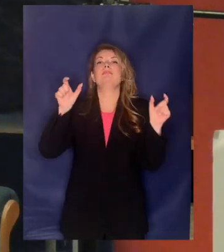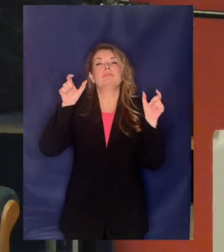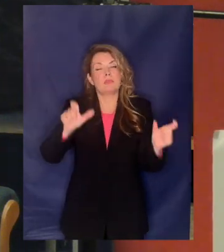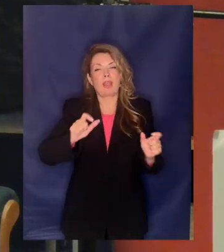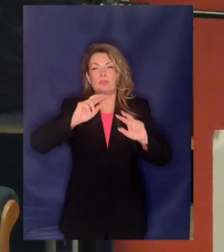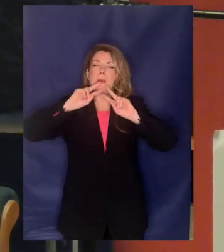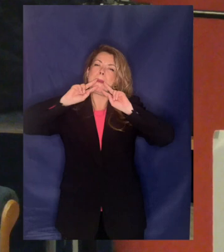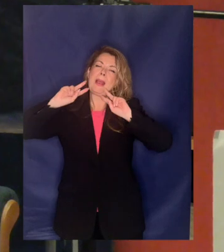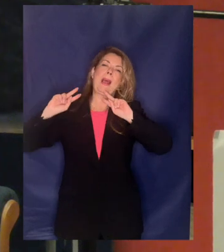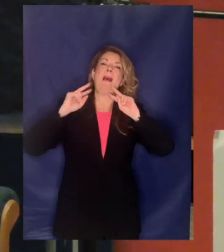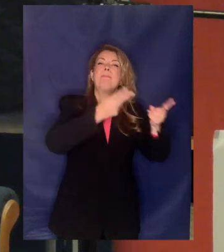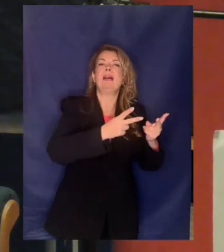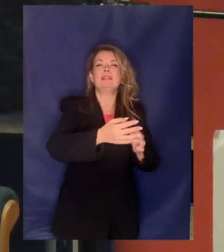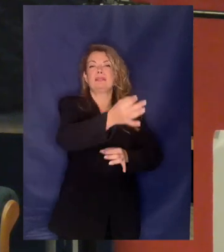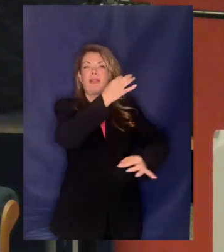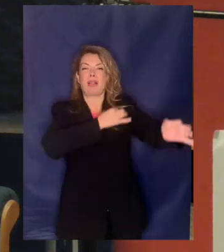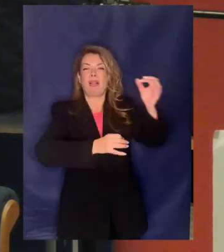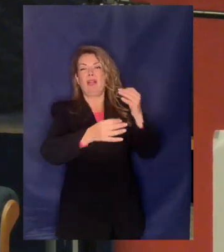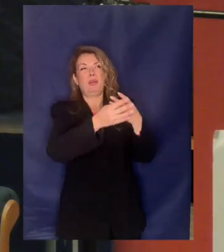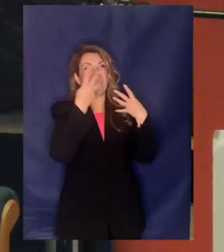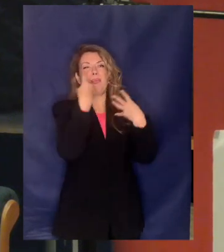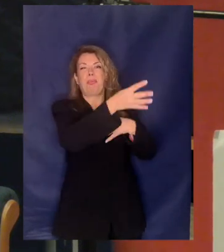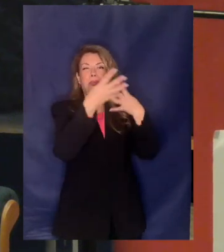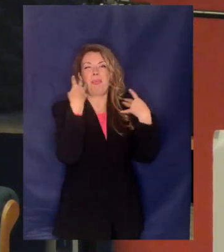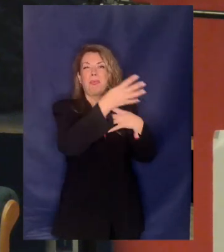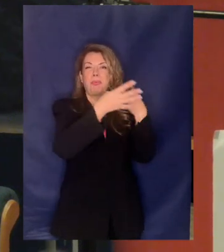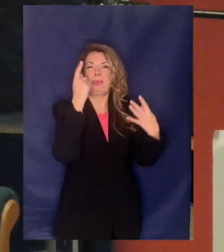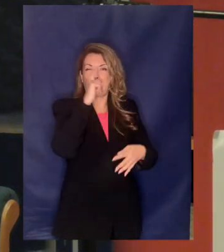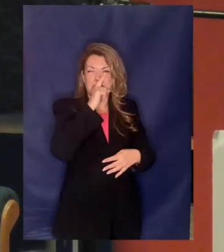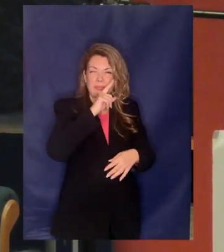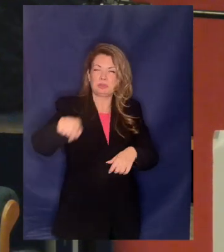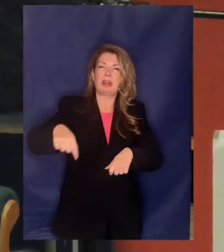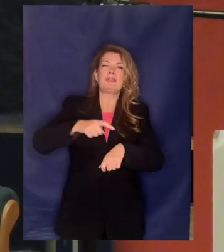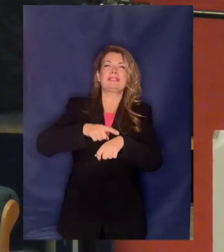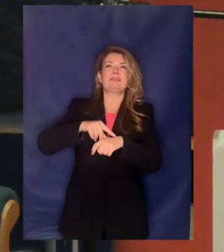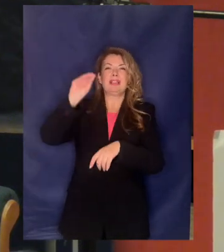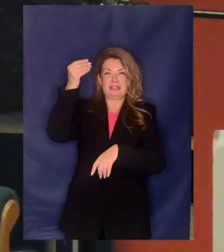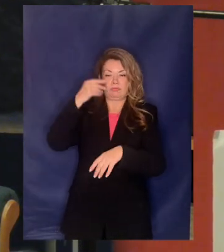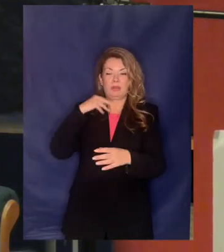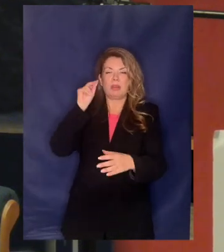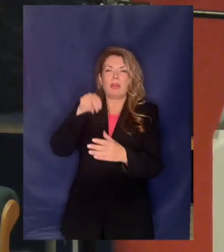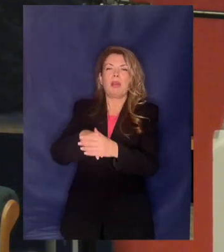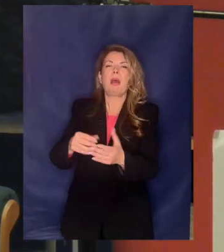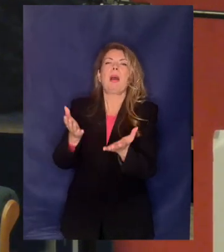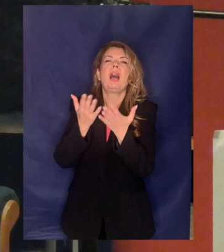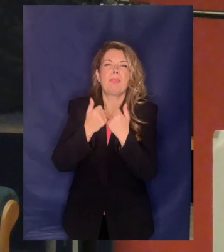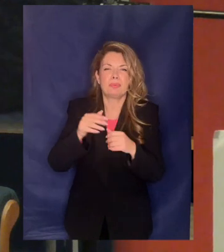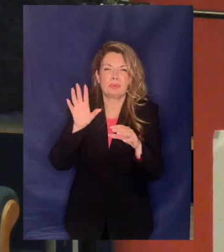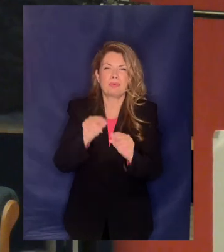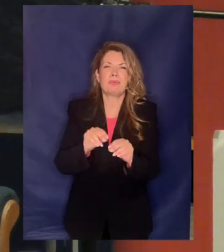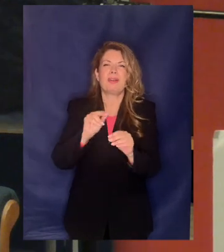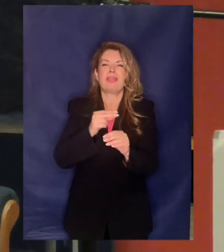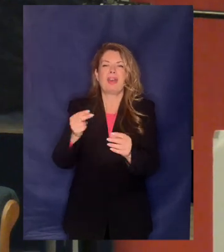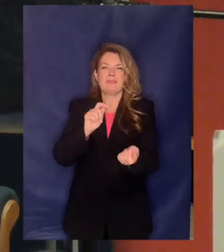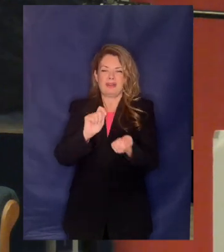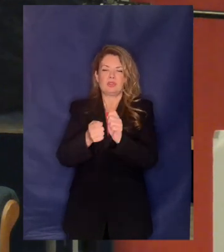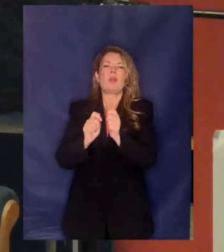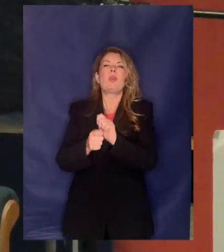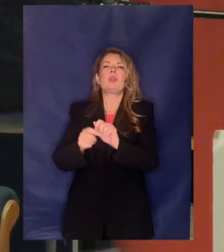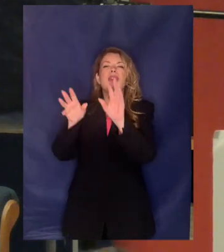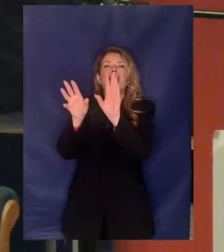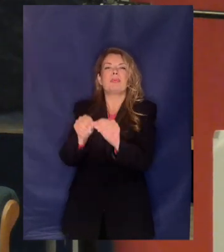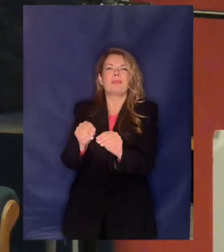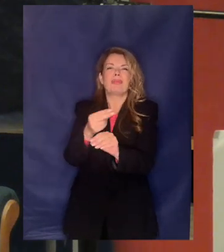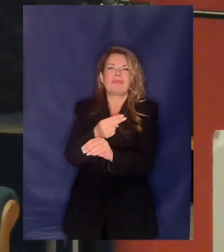απάντηση στα ψέματα του κυρίου Μετσοτάκη ο οποίος σήμερα στη Βουλή δεν ψήφισε ούτε την τροπολογία που κατέθεσε ο ΣΥΡΙΖΑ